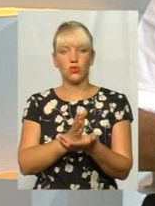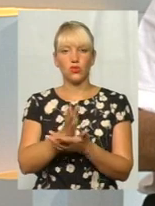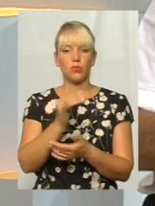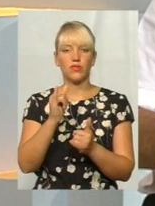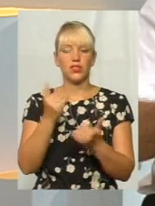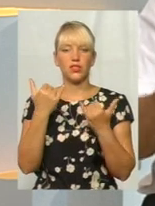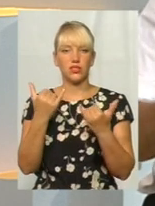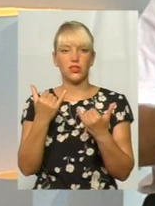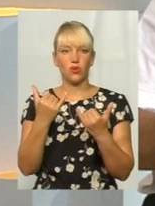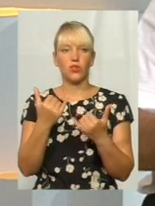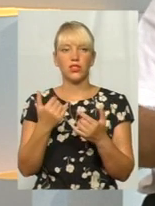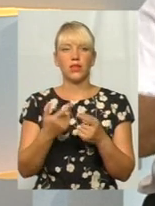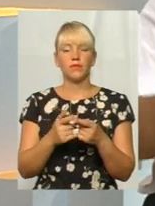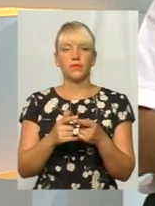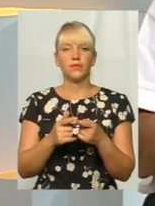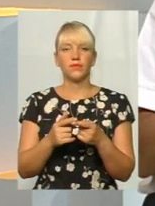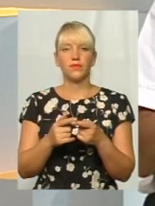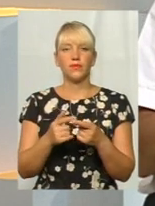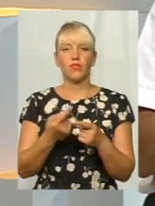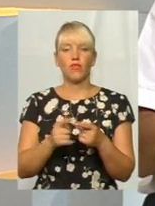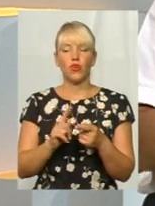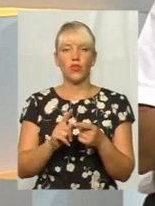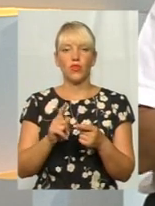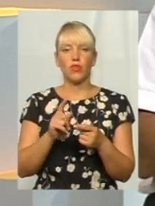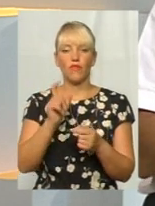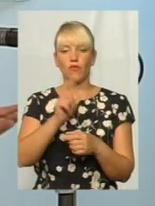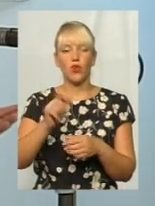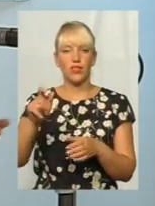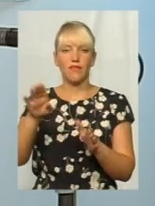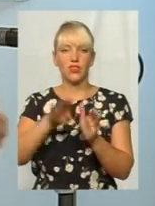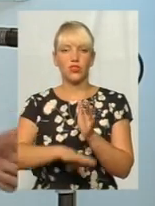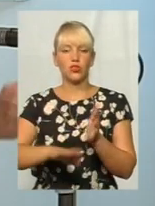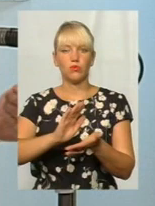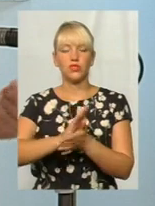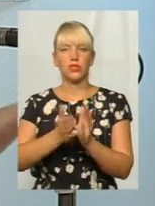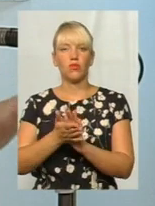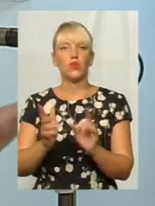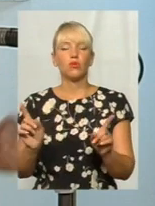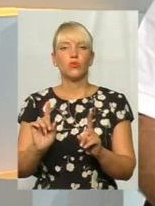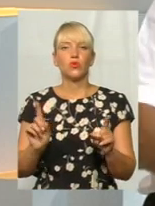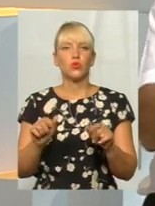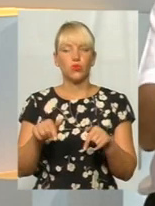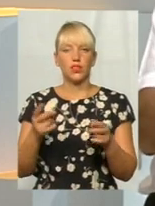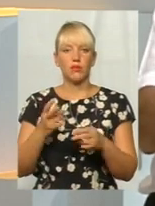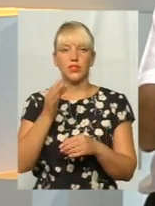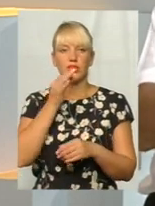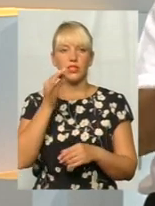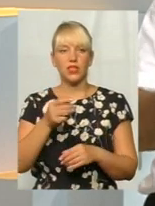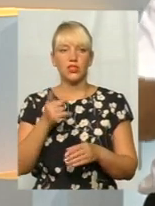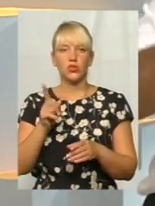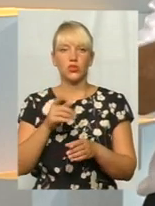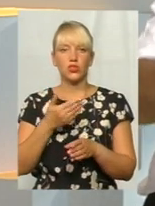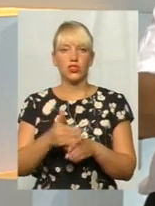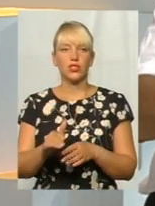в певній мірі в гіршому становищі. Тому що тут треба ще сказати, що частина цих